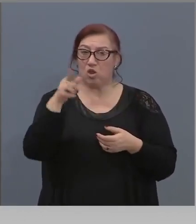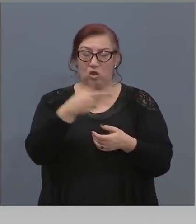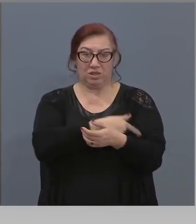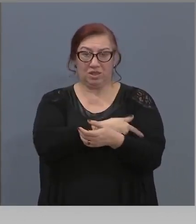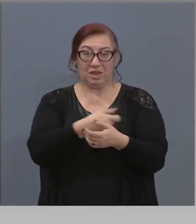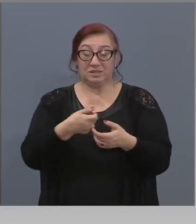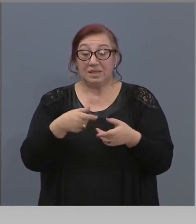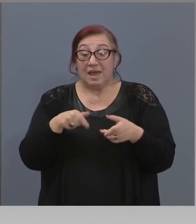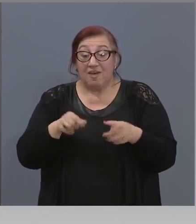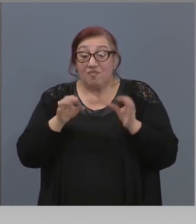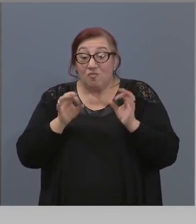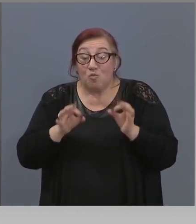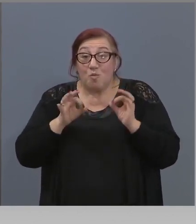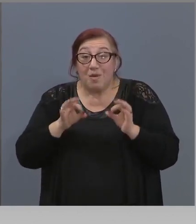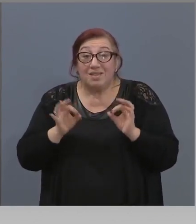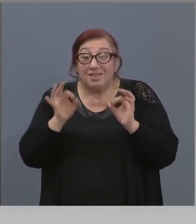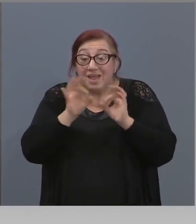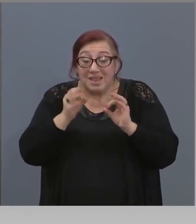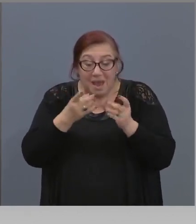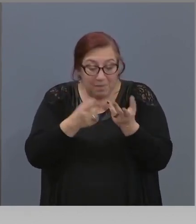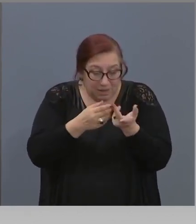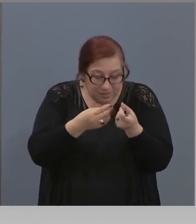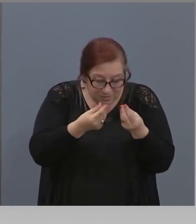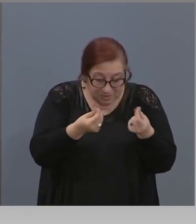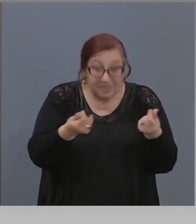Физически няма тестове в света.